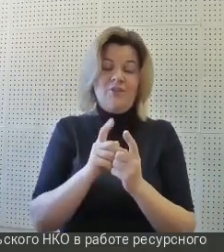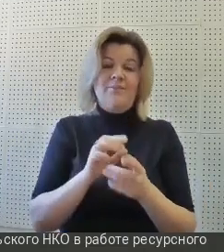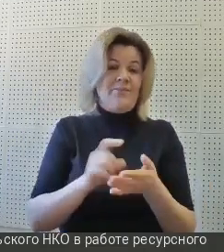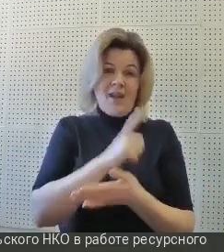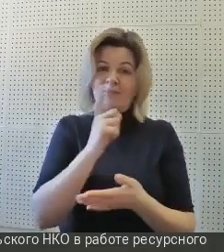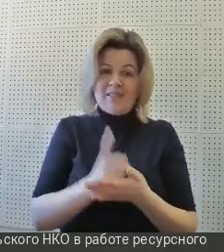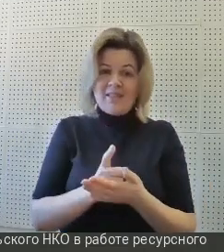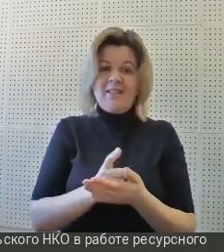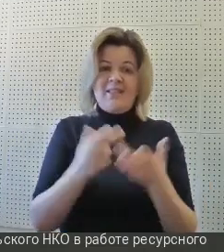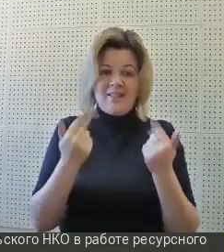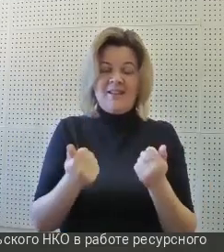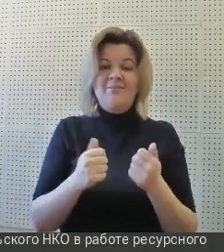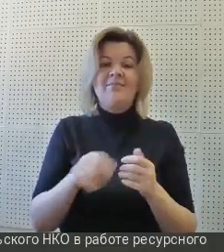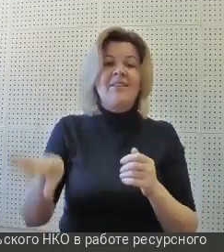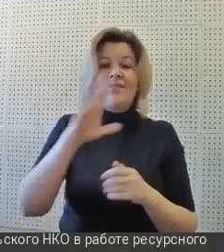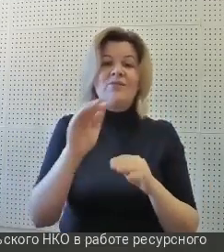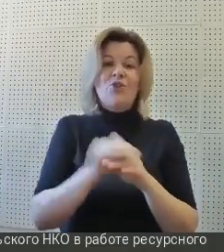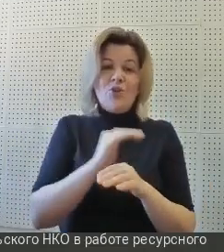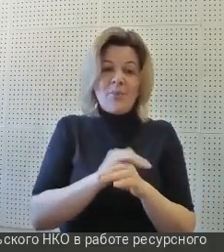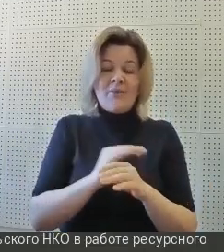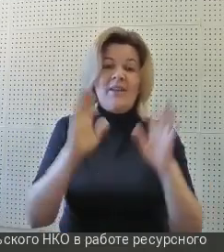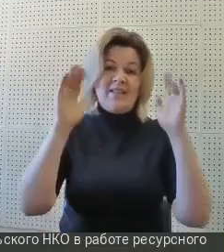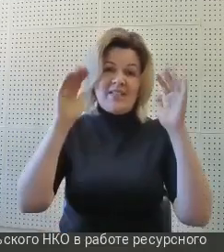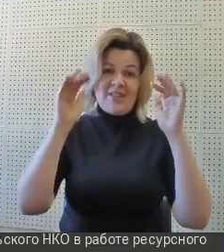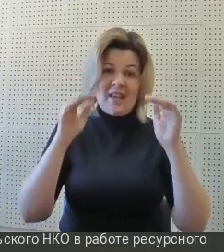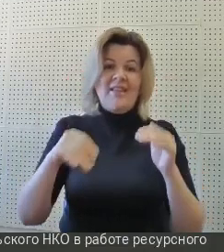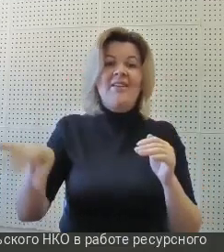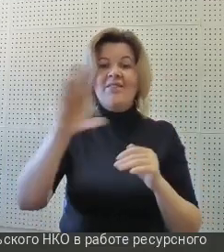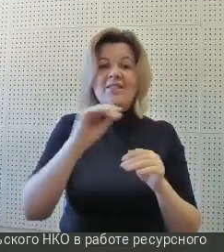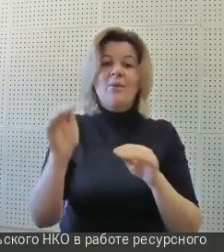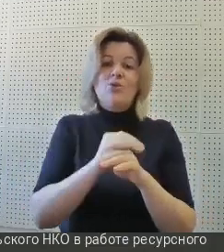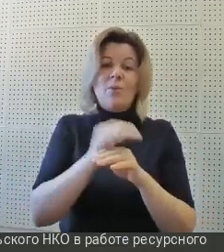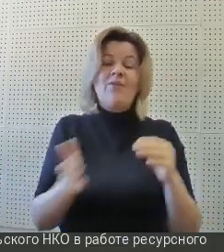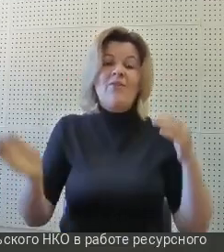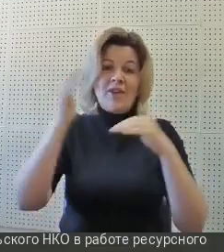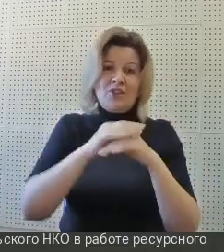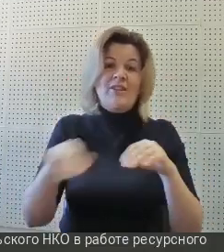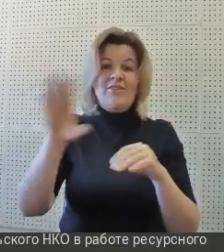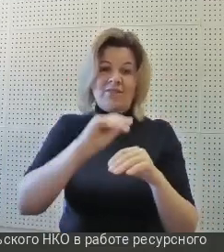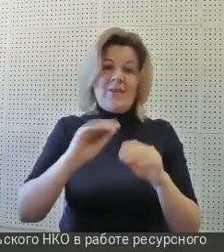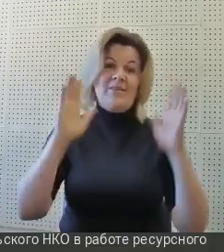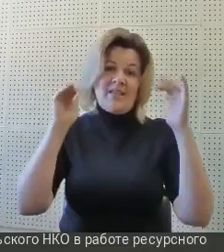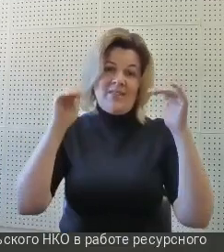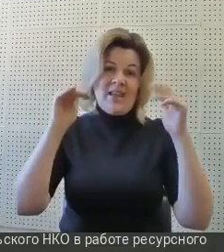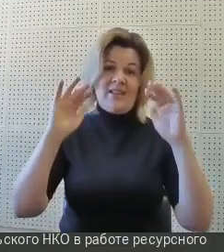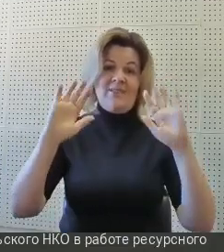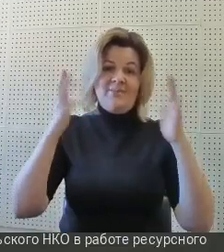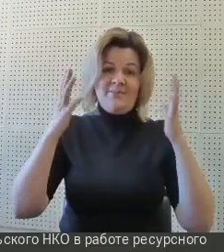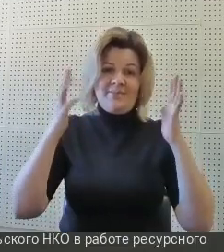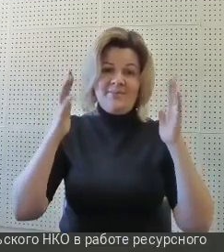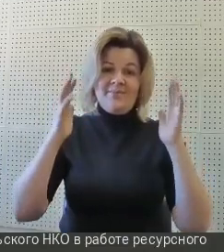Да. Обязательно. Обязательно. Всего доброго. До свидания. Доброго вечера всем. До свидания. До свидания. свидания.